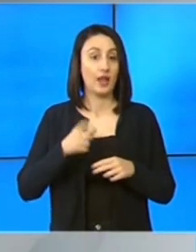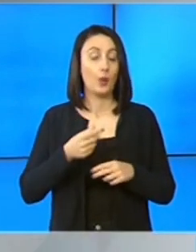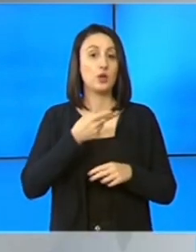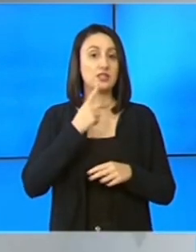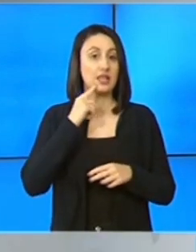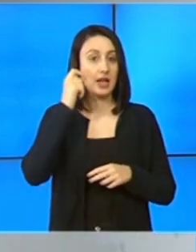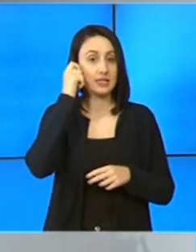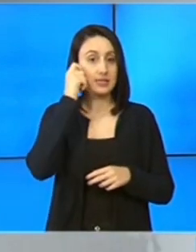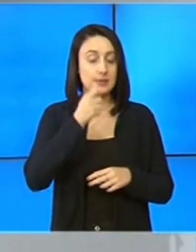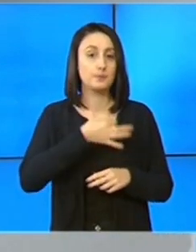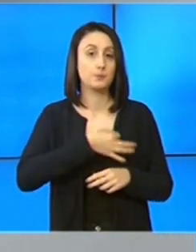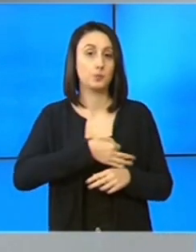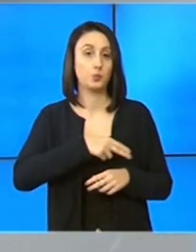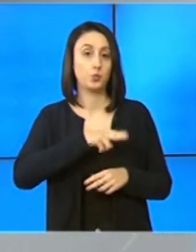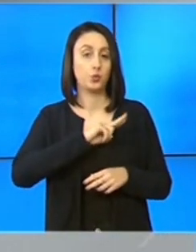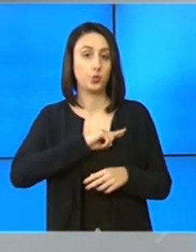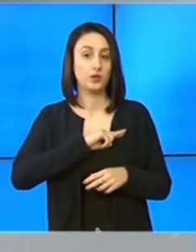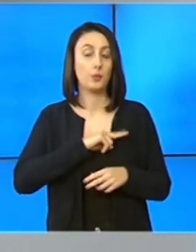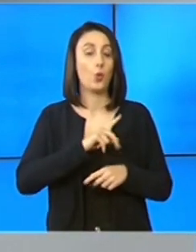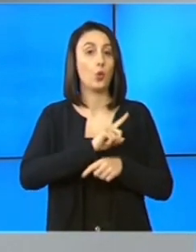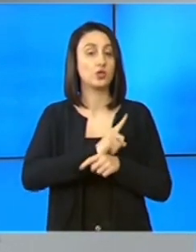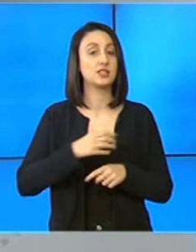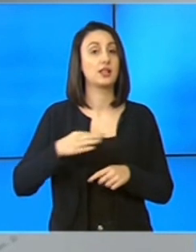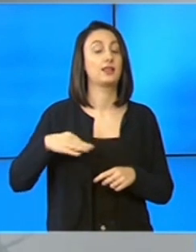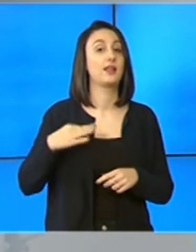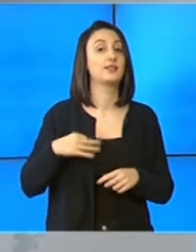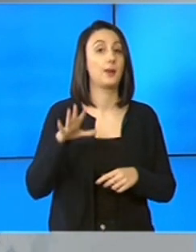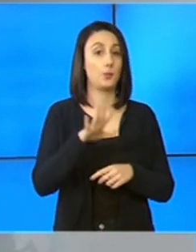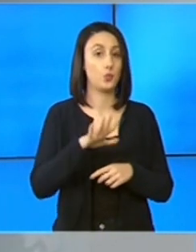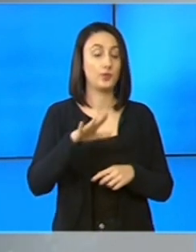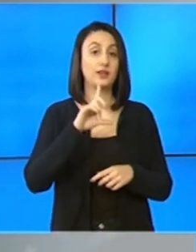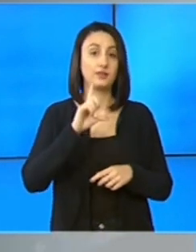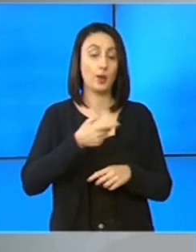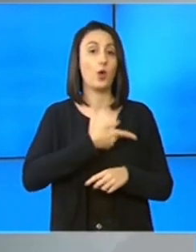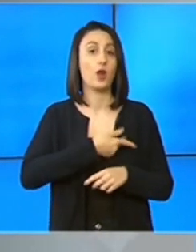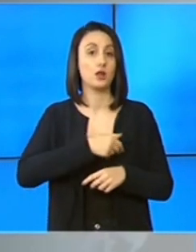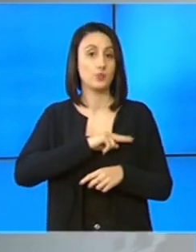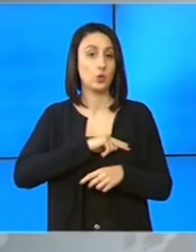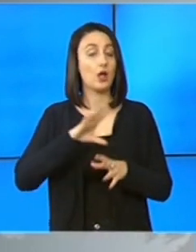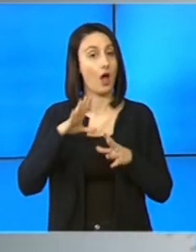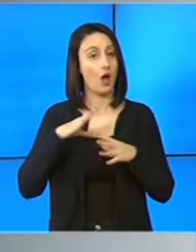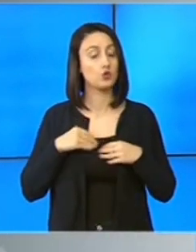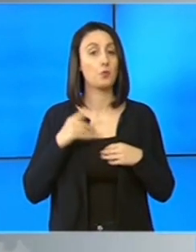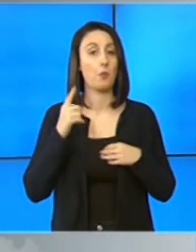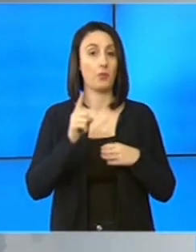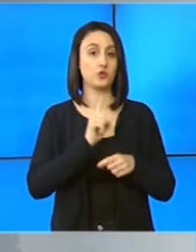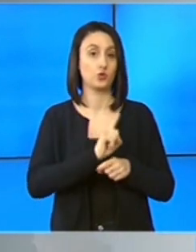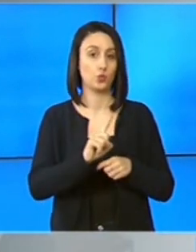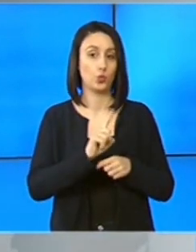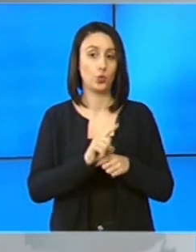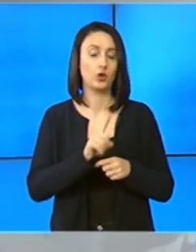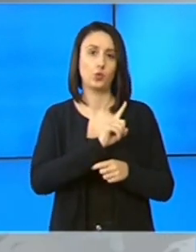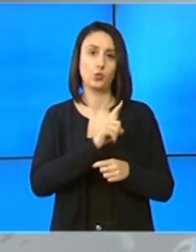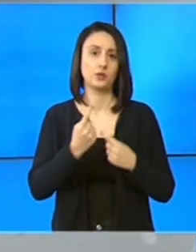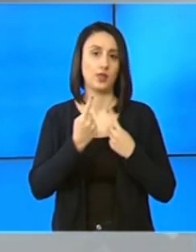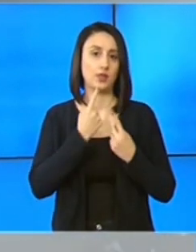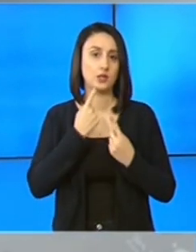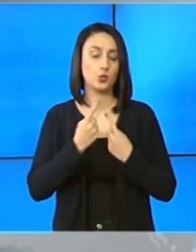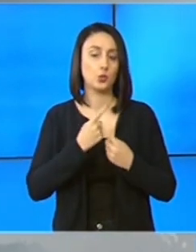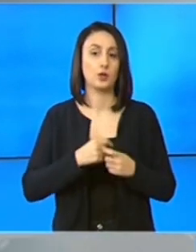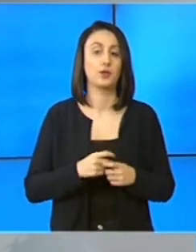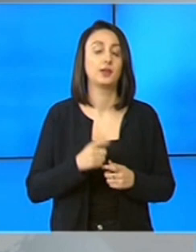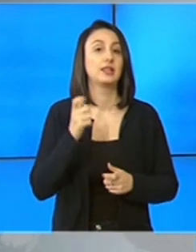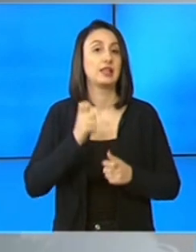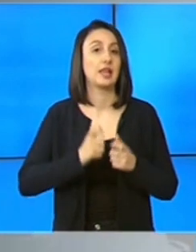răspundem unei urgențe de sănătate publică, să fim responsabili, să ne asumăm acest lucru, nu să discutăm